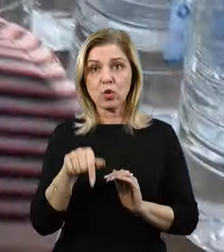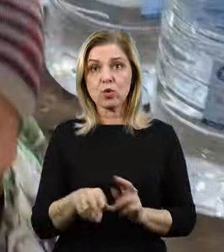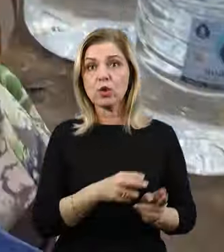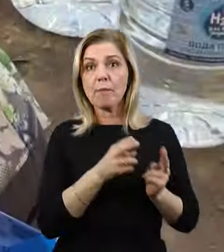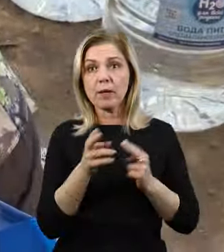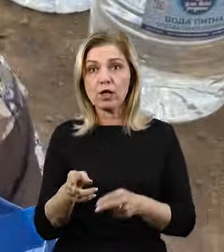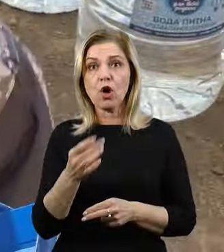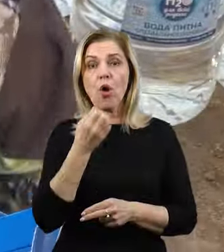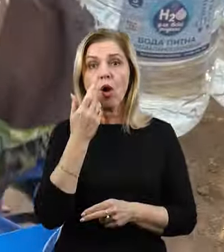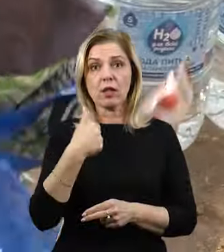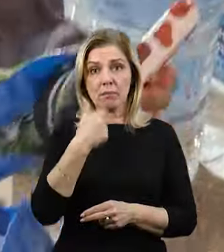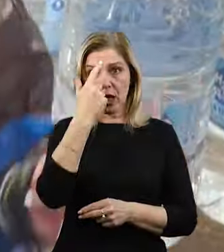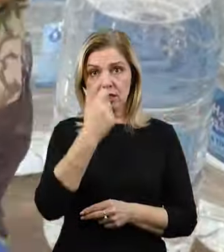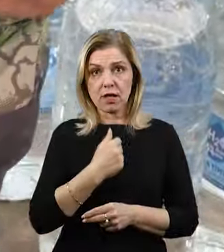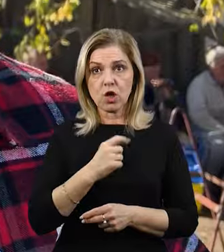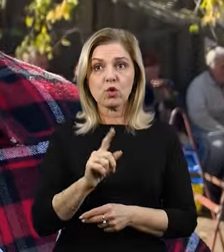мені сказали, що тут діти є.